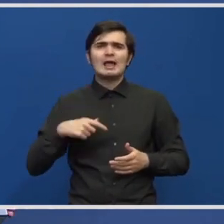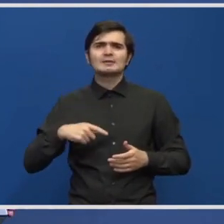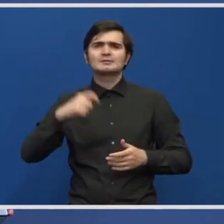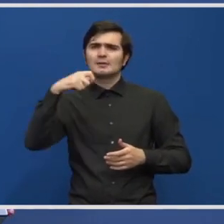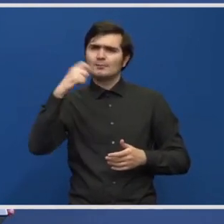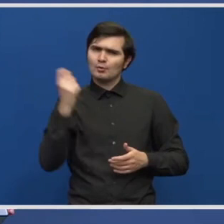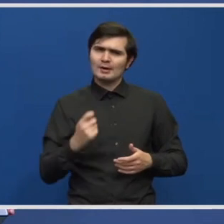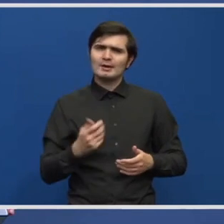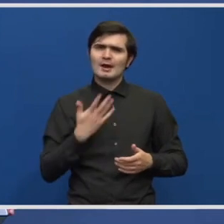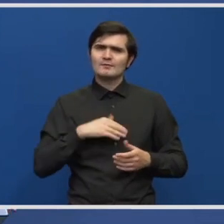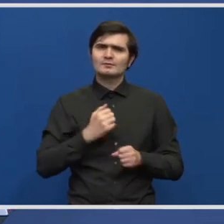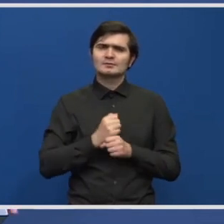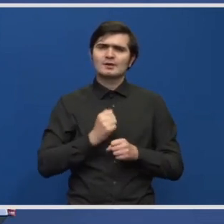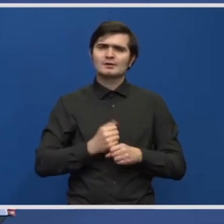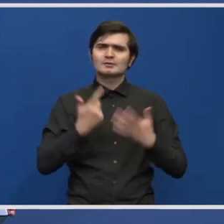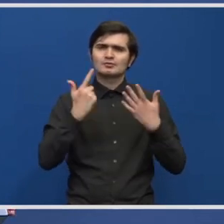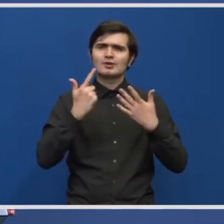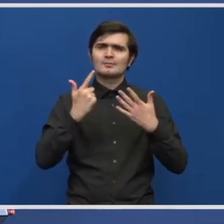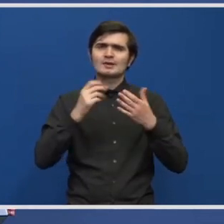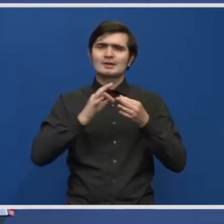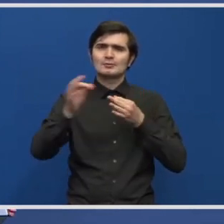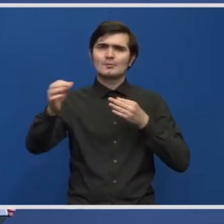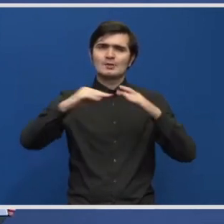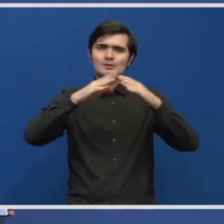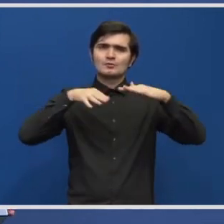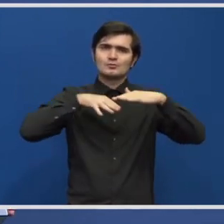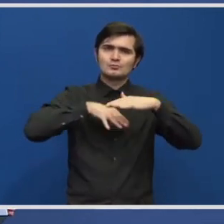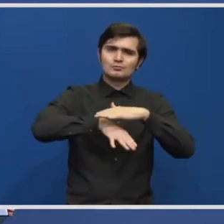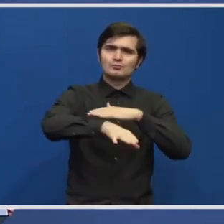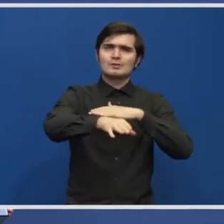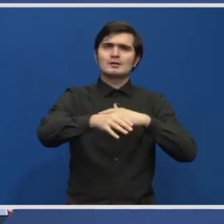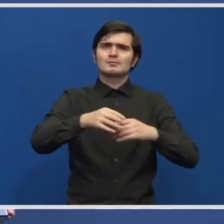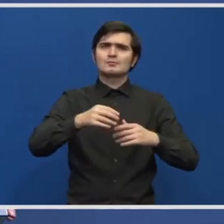de 7 km care va fi săpat cu Tunnel Boring Machine.